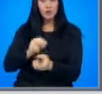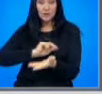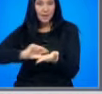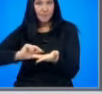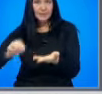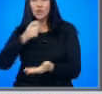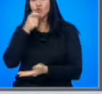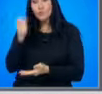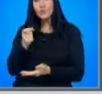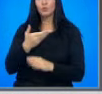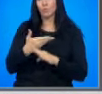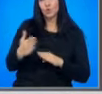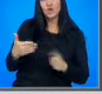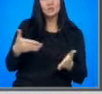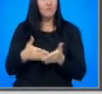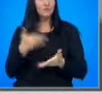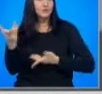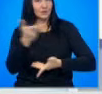които още са повод за дискусия.